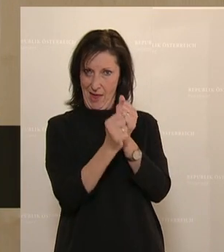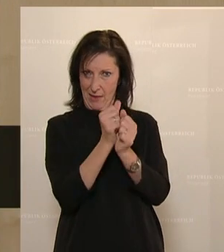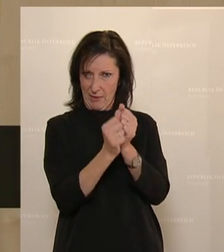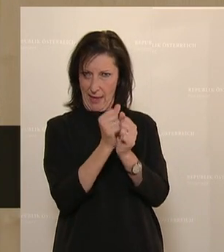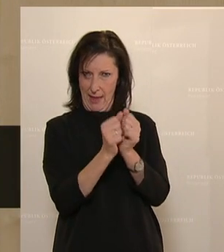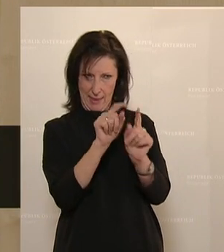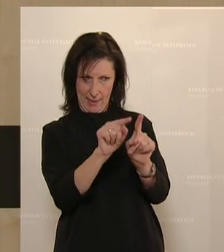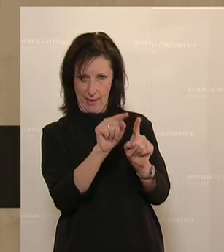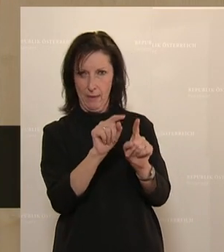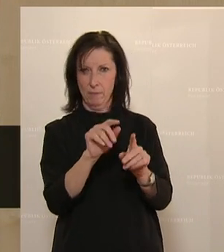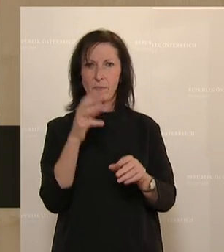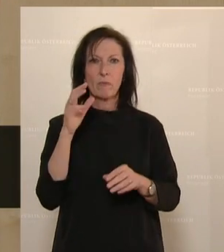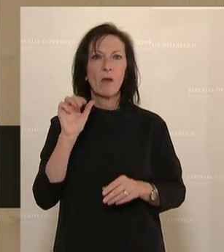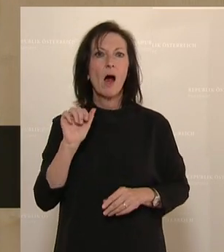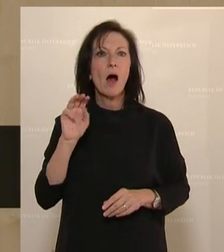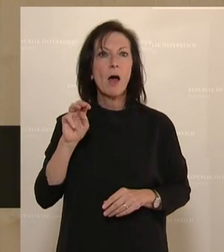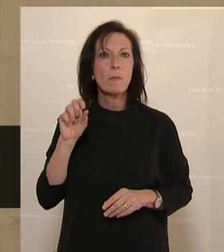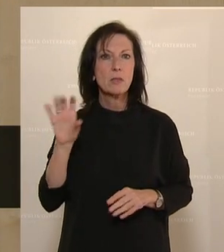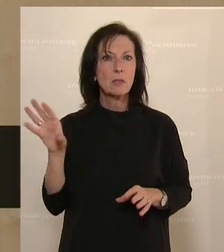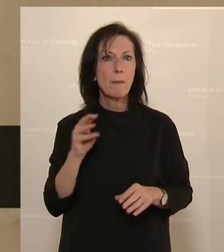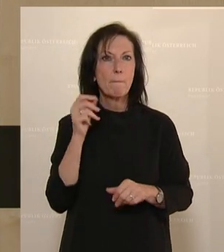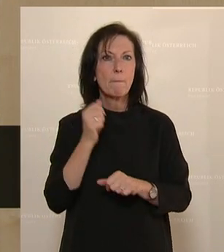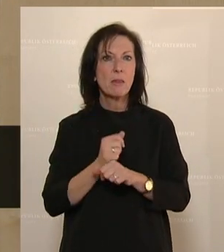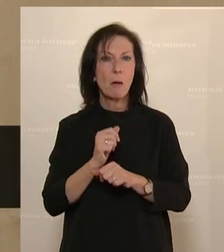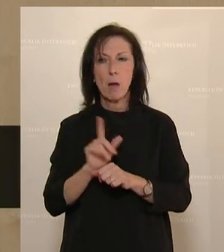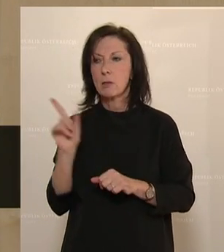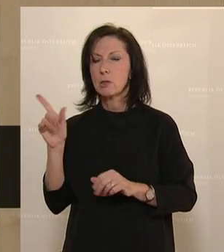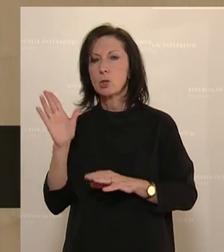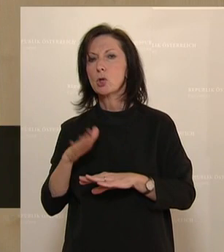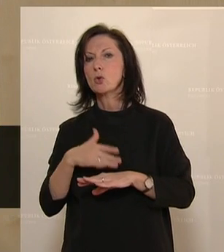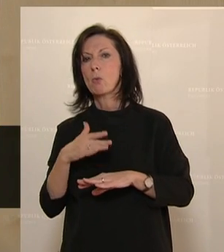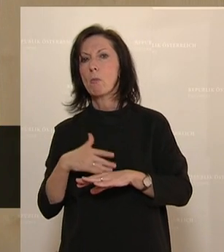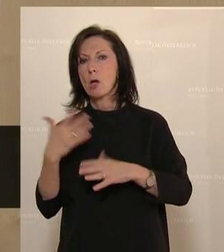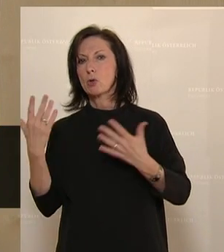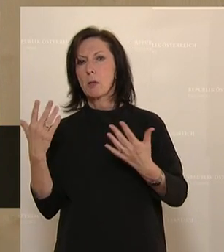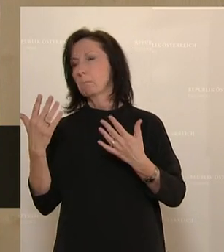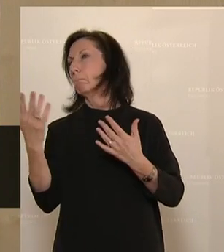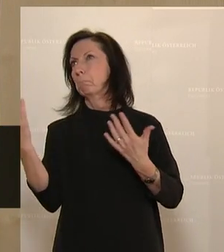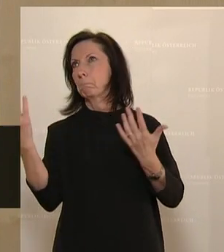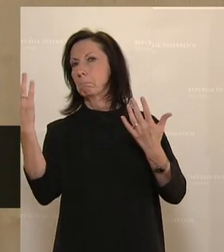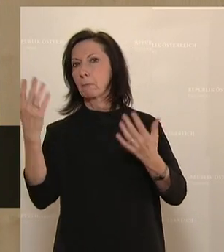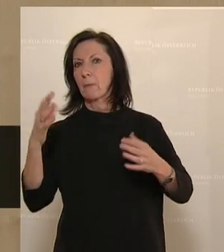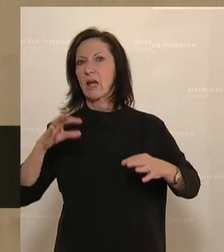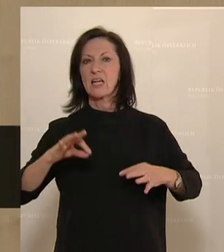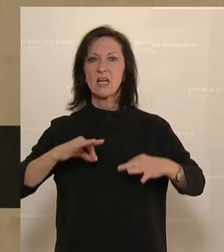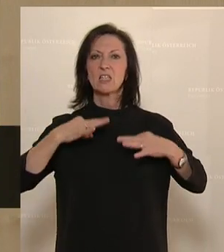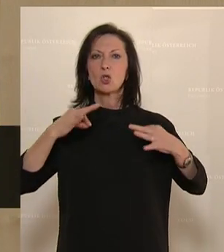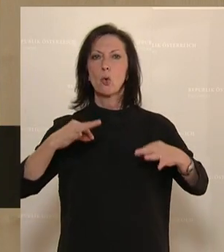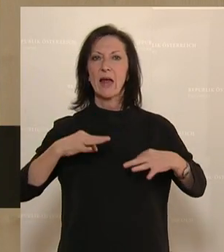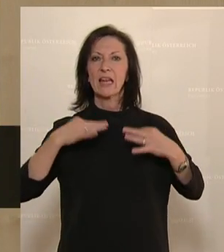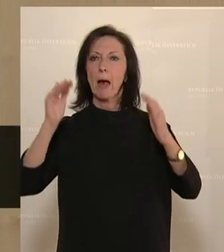und der AMS-Mitarbeiter oder die Mitarbeiterin ankreuzen muss, als Beispiel nehmen. Thema, gesundheitliche